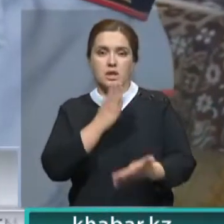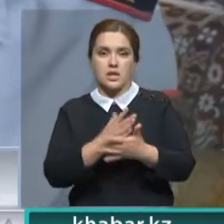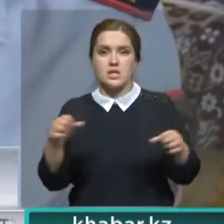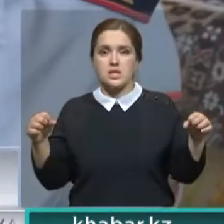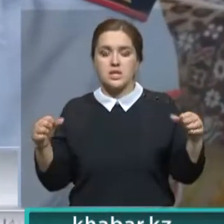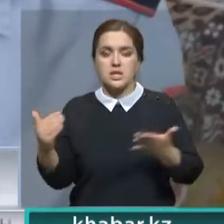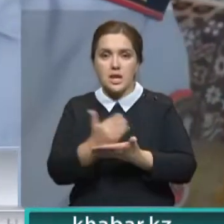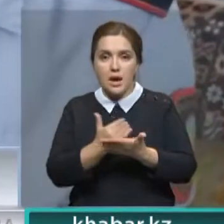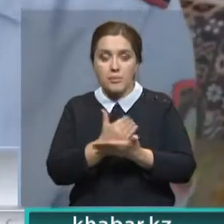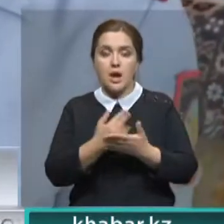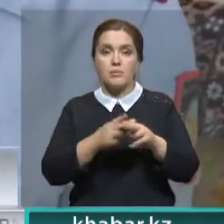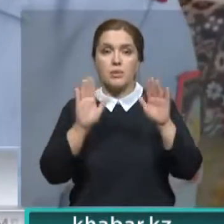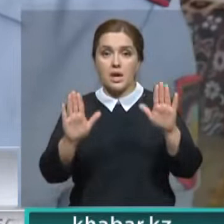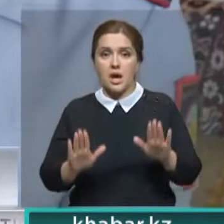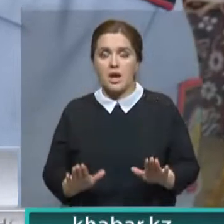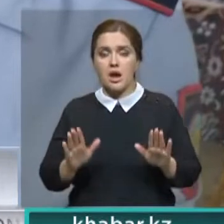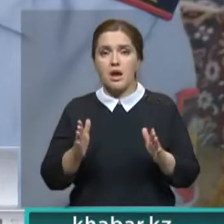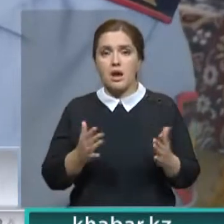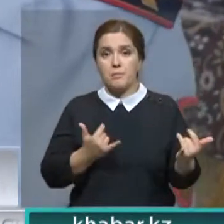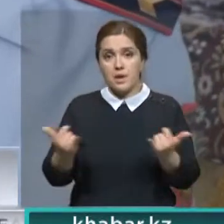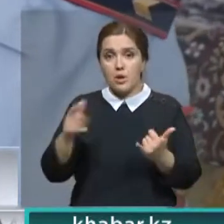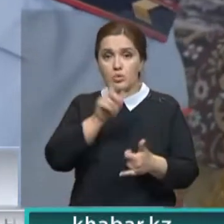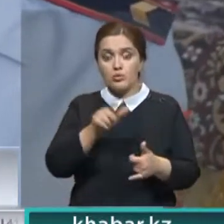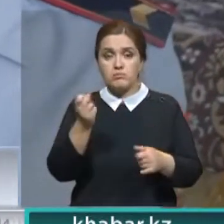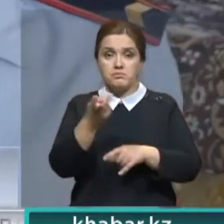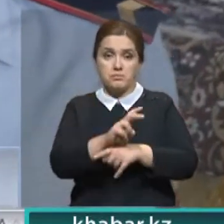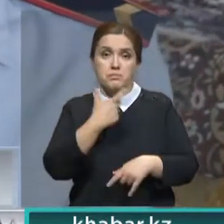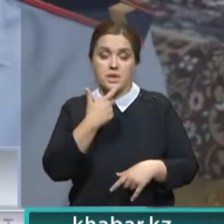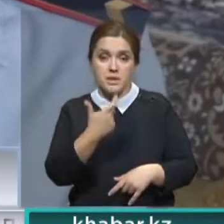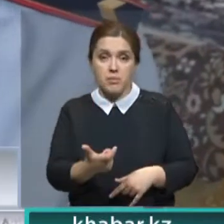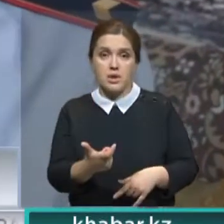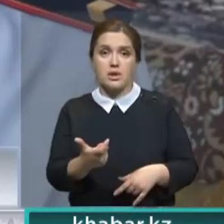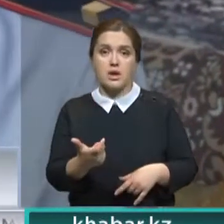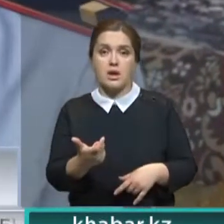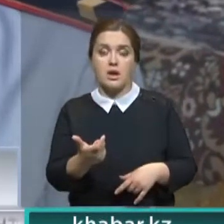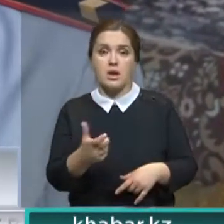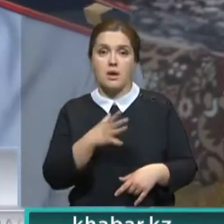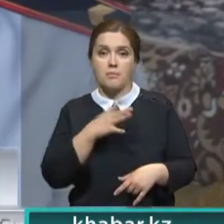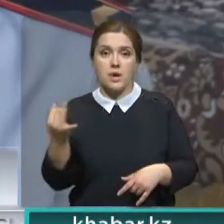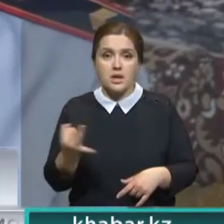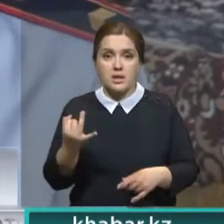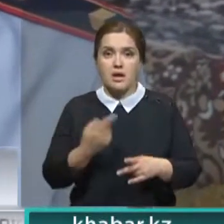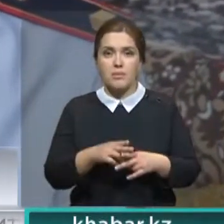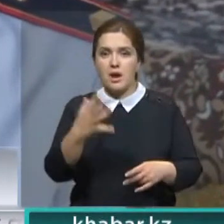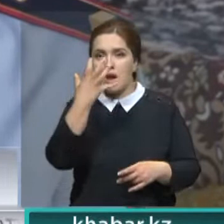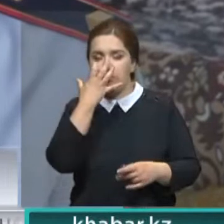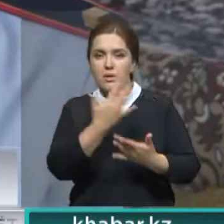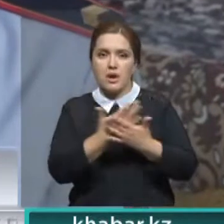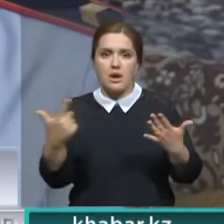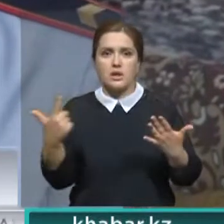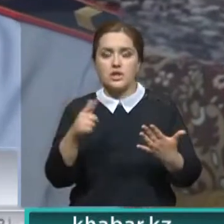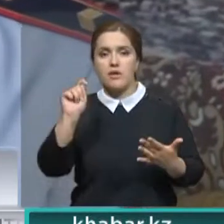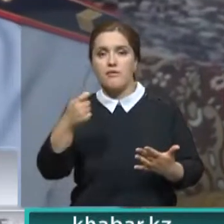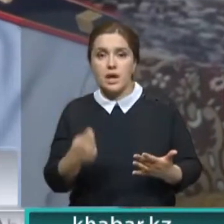всю коллекцию и представить людям, чтобы люди могли прийти посмотреть, что вот такие вот были промышленные противогазы, были гражданские, военные.